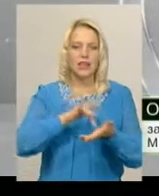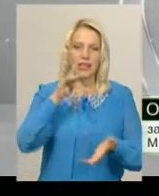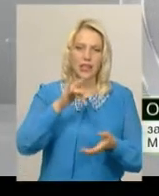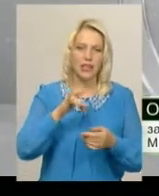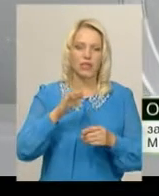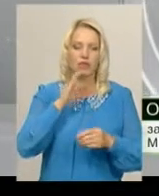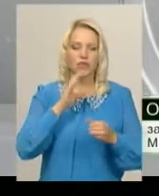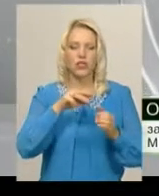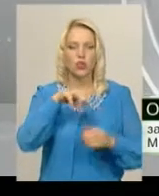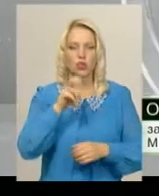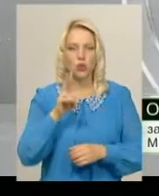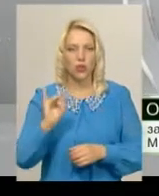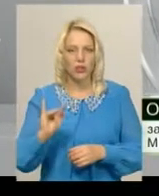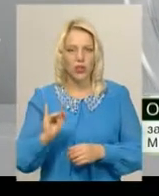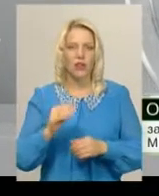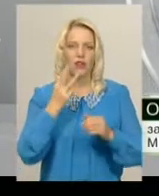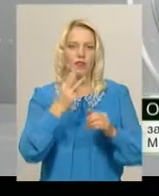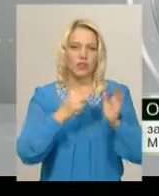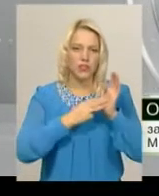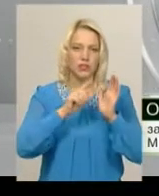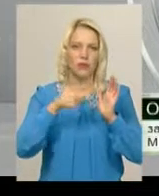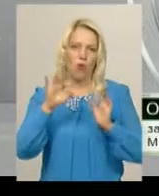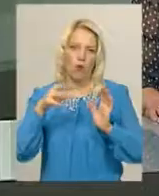використання внутрішніх будинкових систем 8,08.